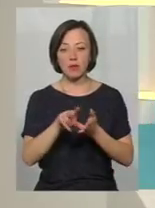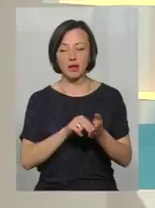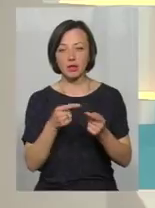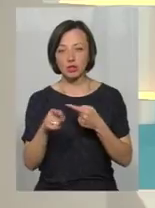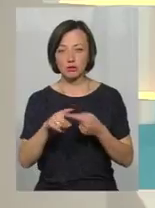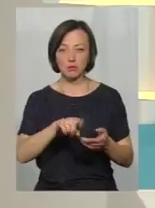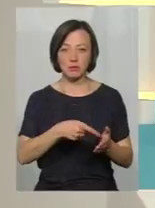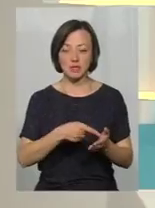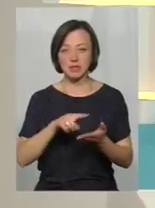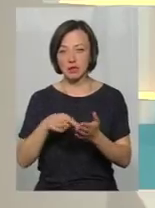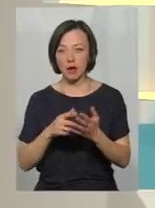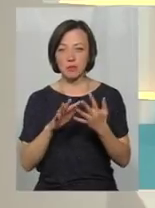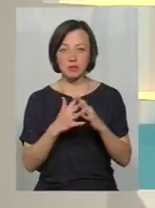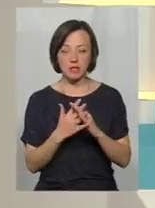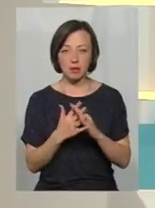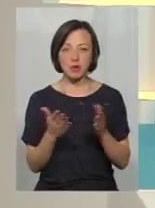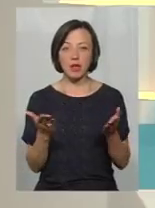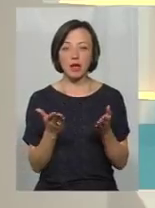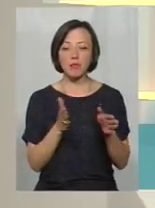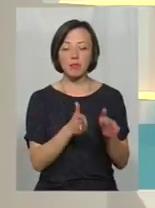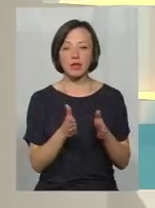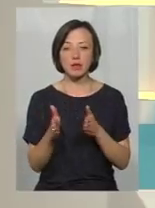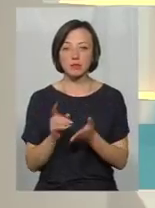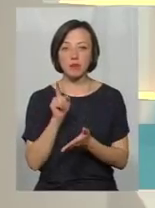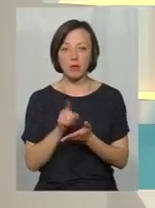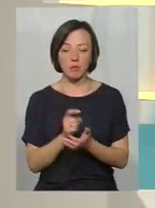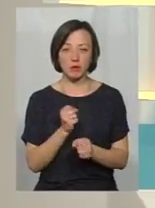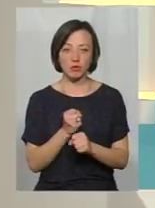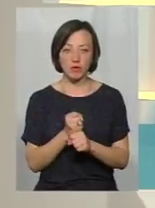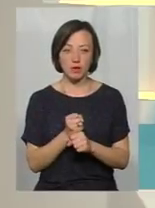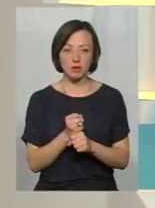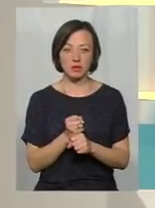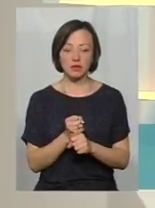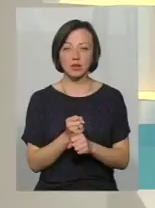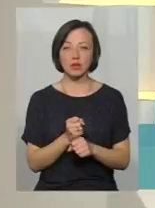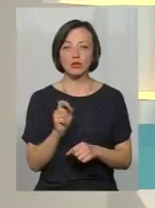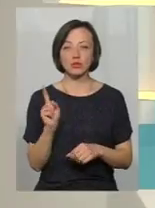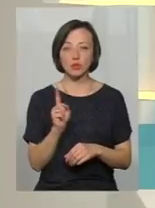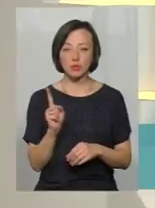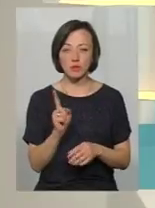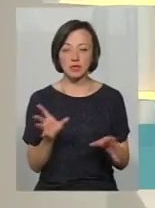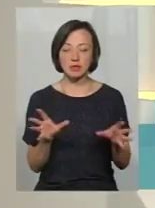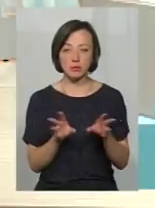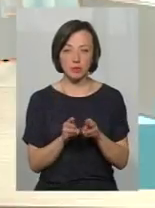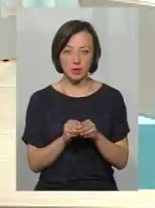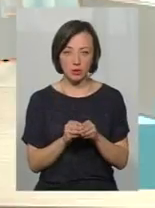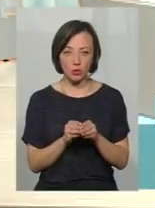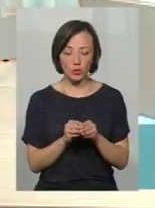містам і селам навіть можливо, який механізм мав би працювати, ми маємо налагодити, аби спільно